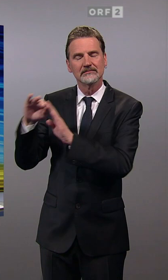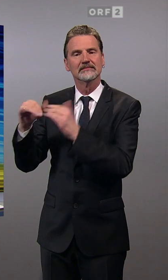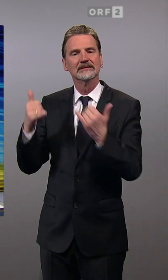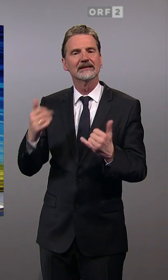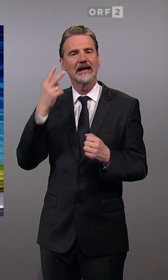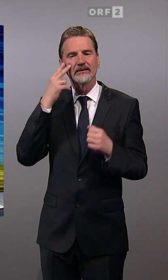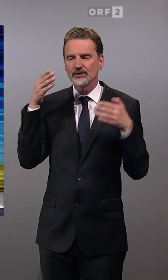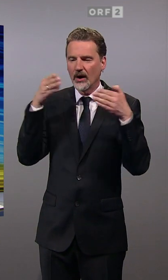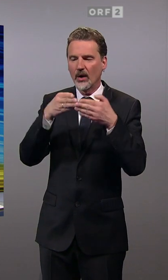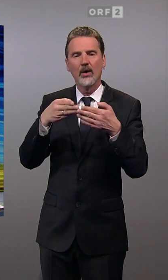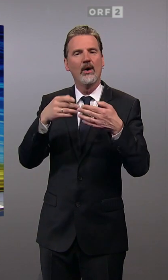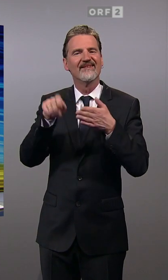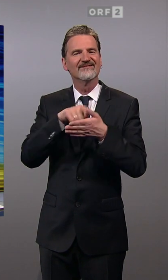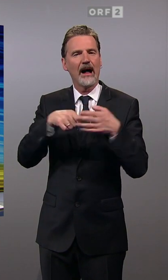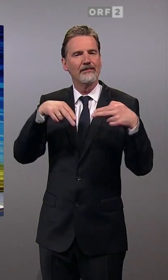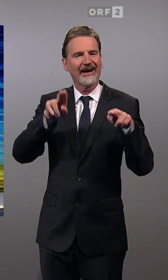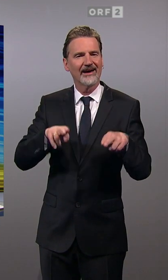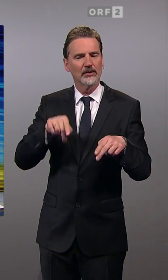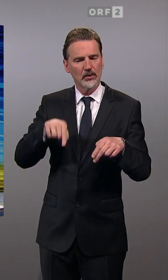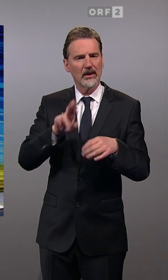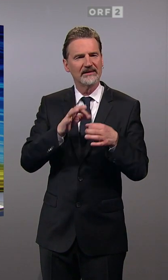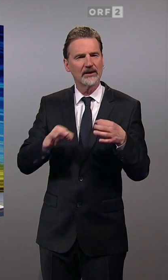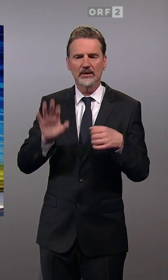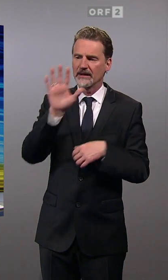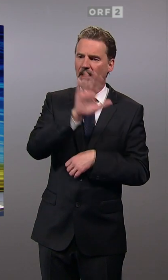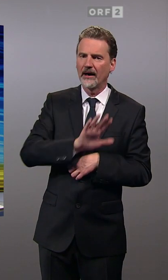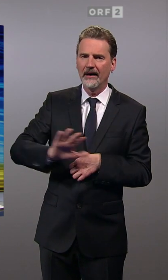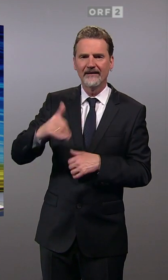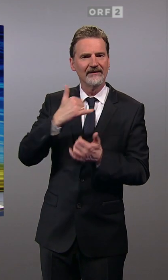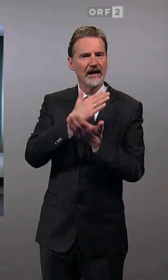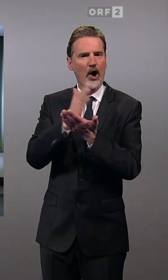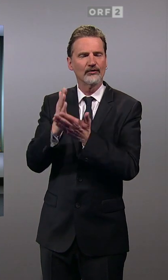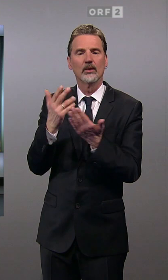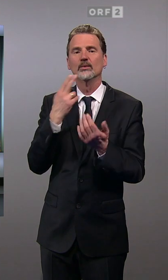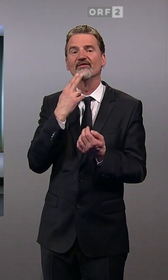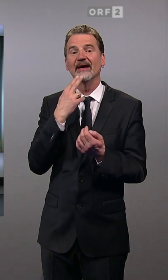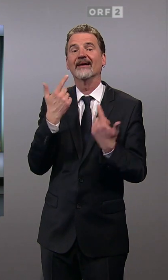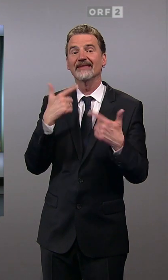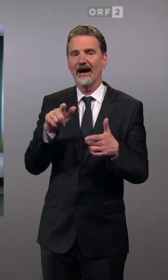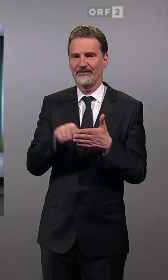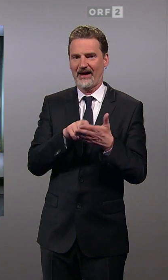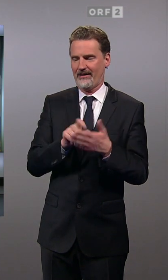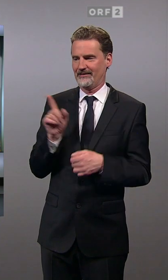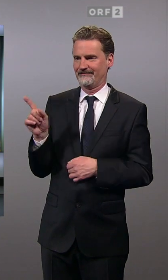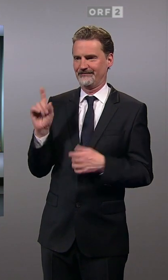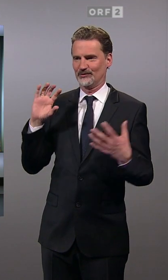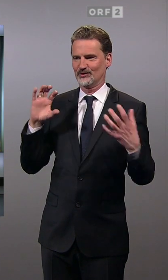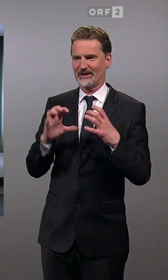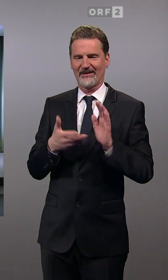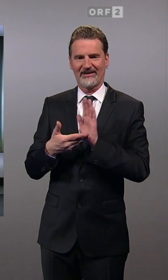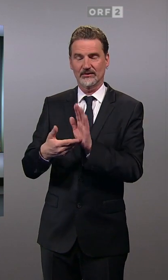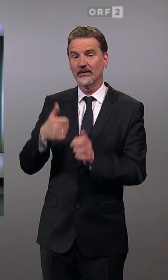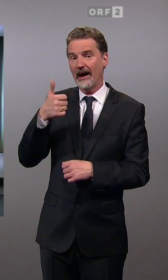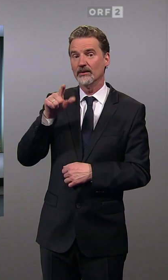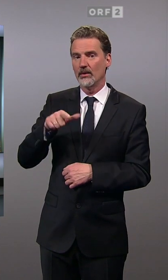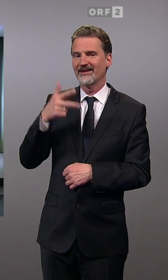Niederösterreich verteilt sind und wer überhaupt wählen darf. Tarek. 1,3 Millionen Menschen dürfen da